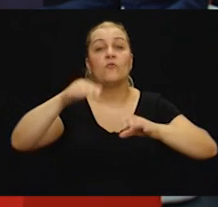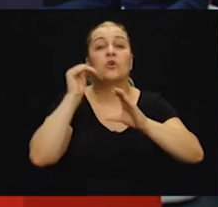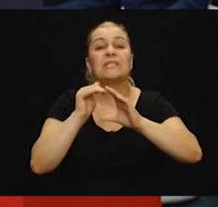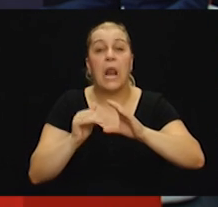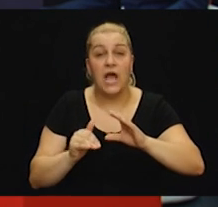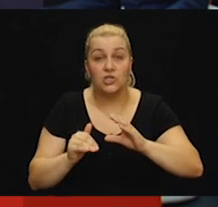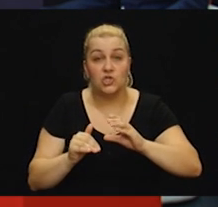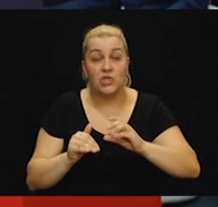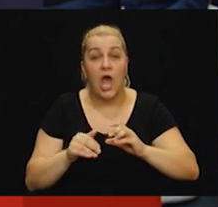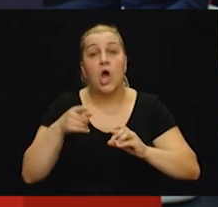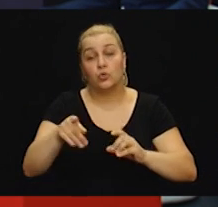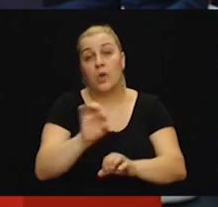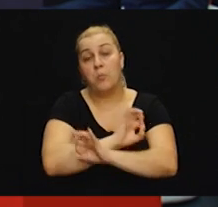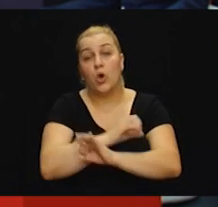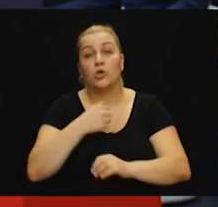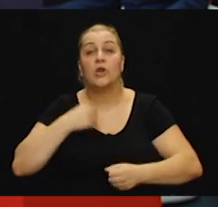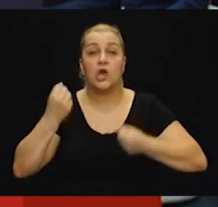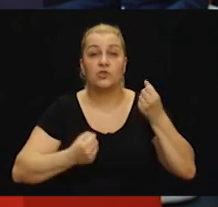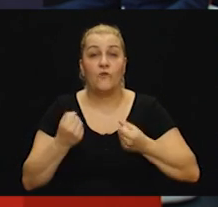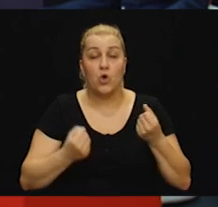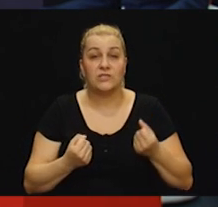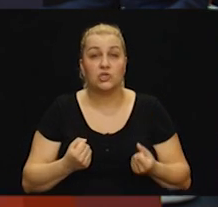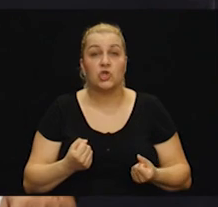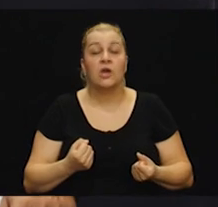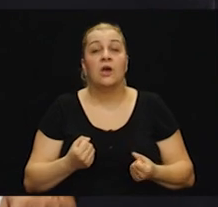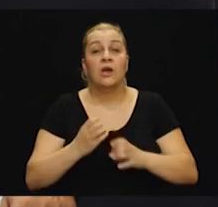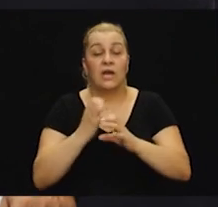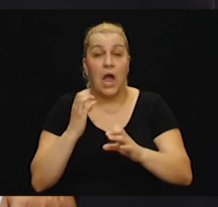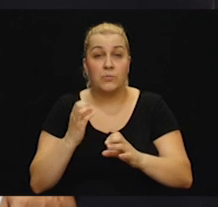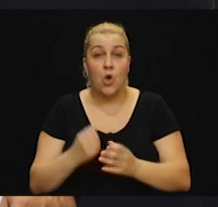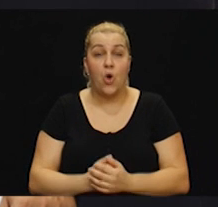gdje je, tada je poginio naš pozdač kamiona, vrdolja. Ante.